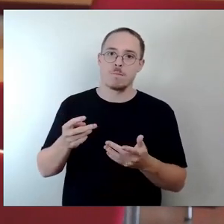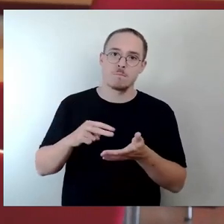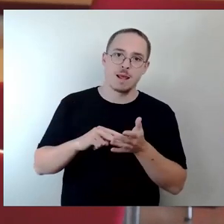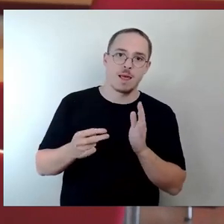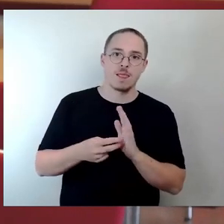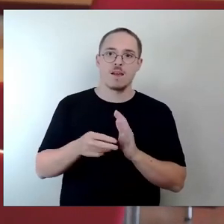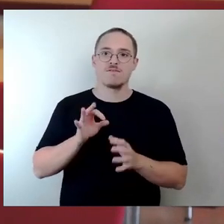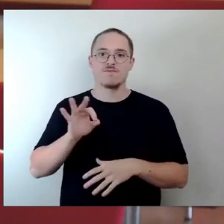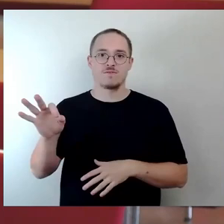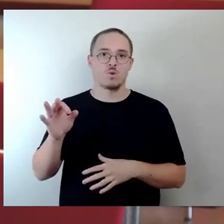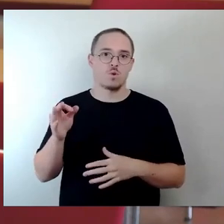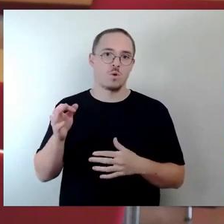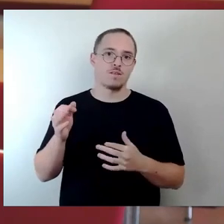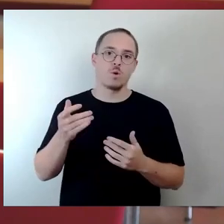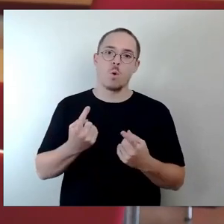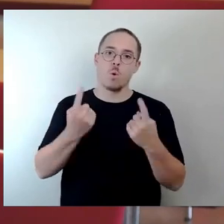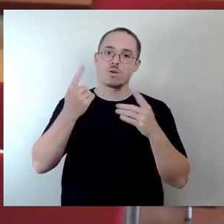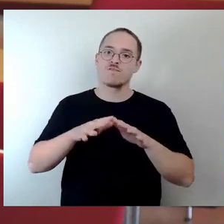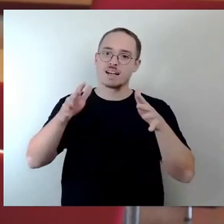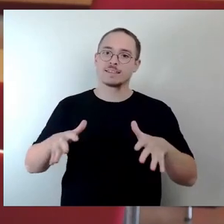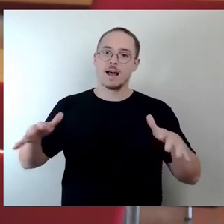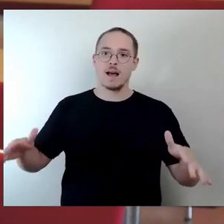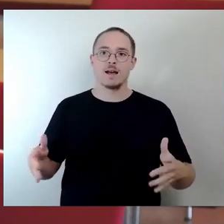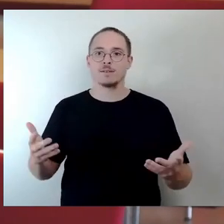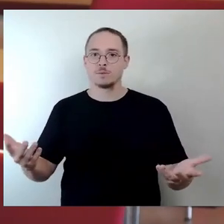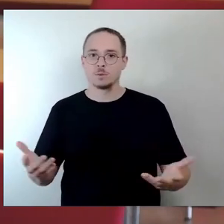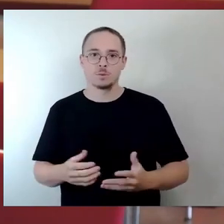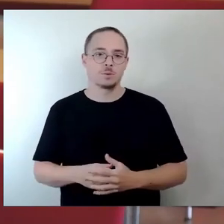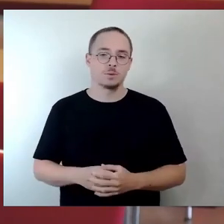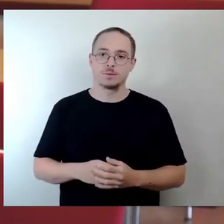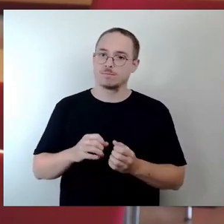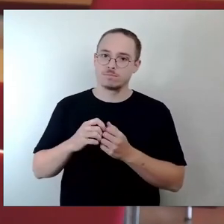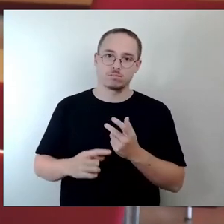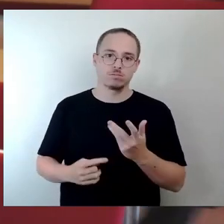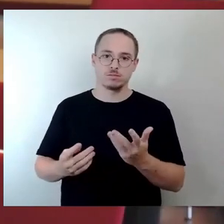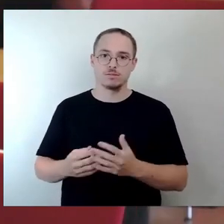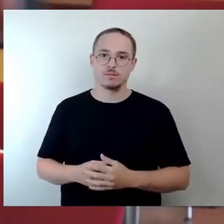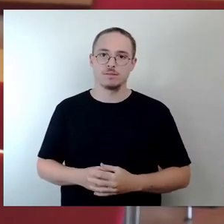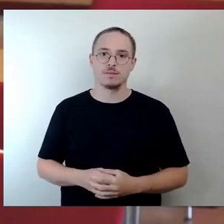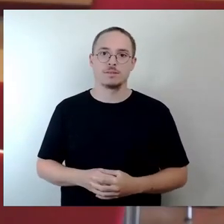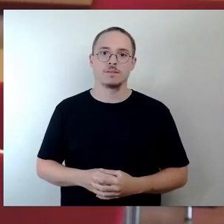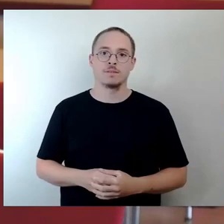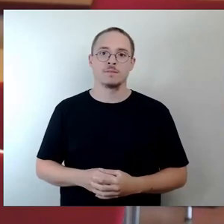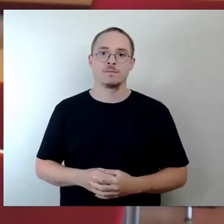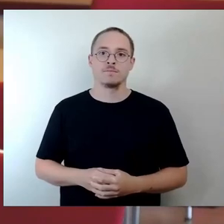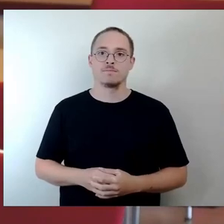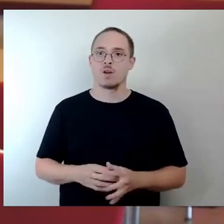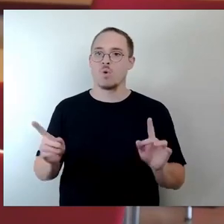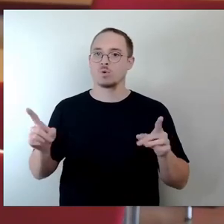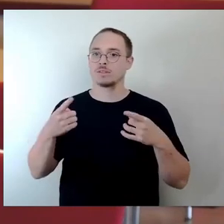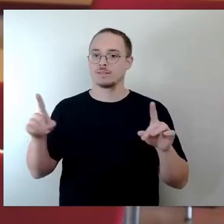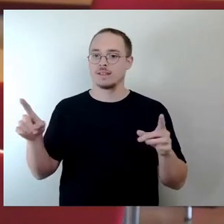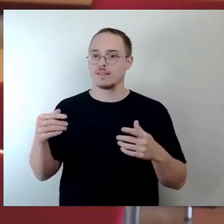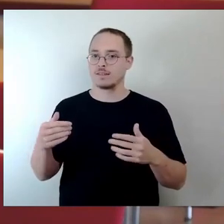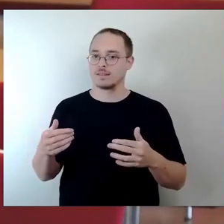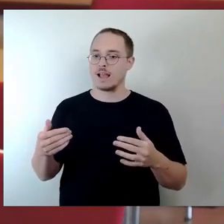Konzerte auf 15.30 Uhr, aber nicht der Beginn, sondern die Öffnung des Geländes, Konzertende 21.45. Also